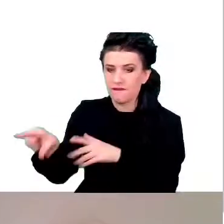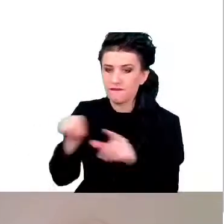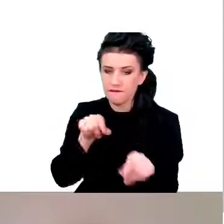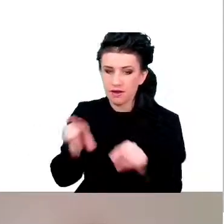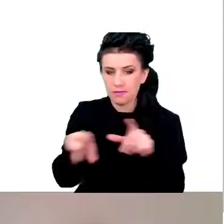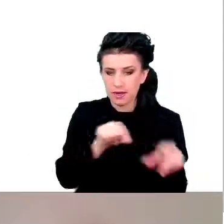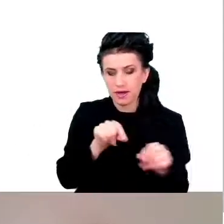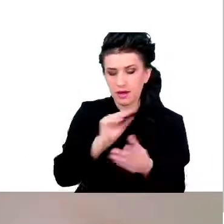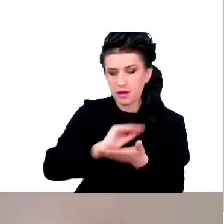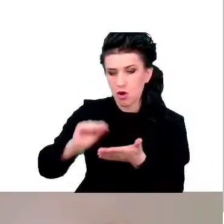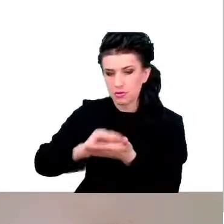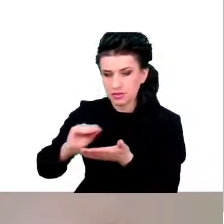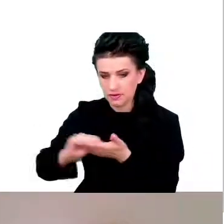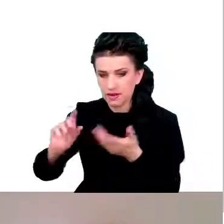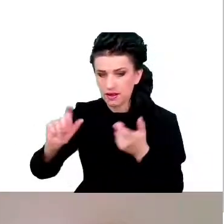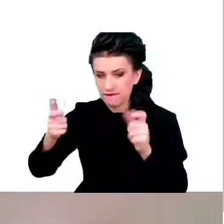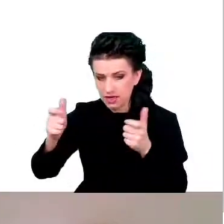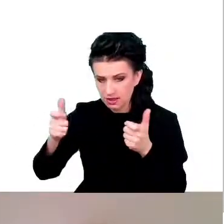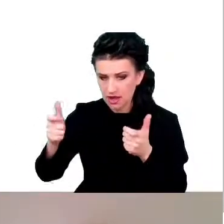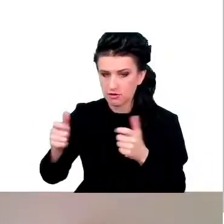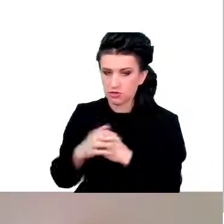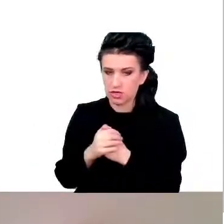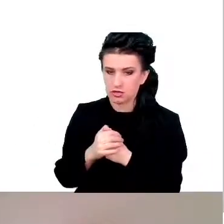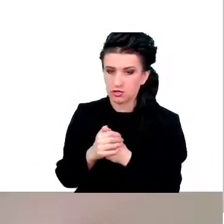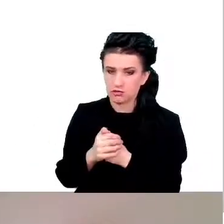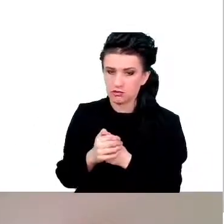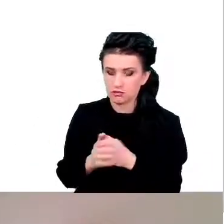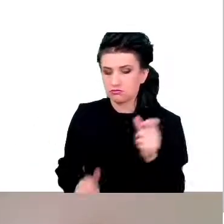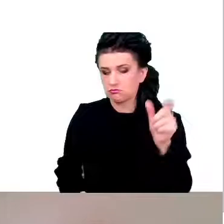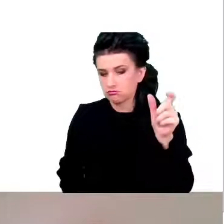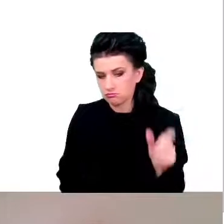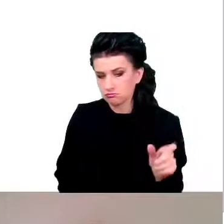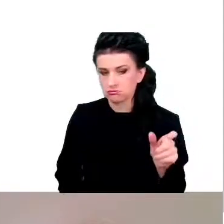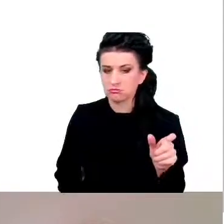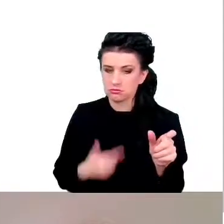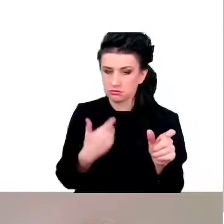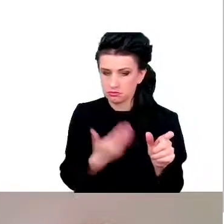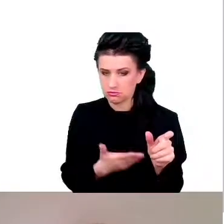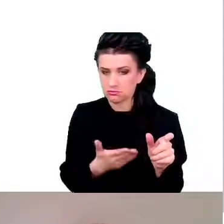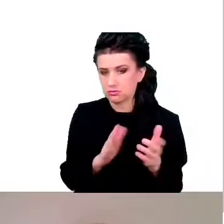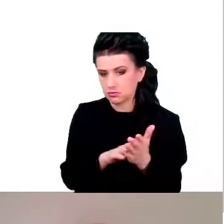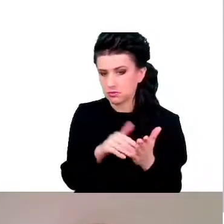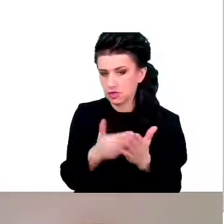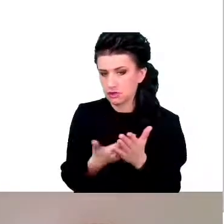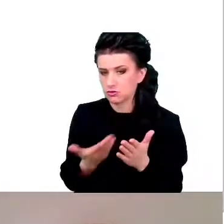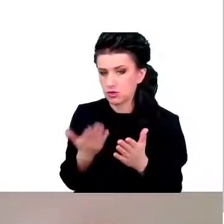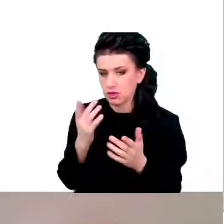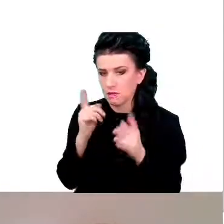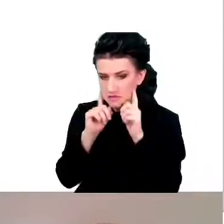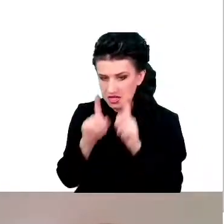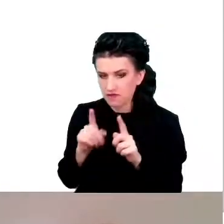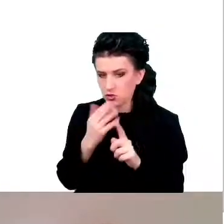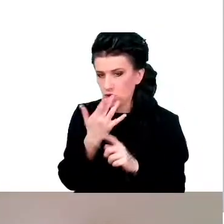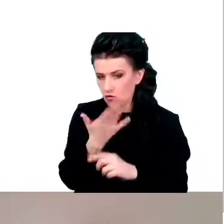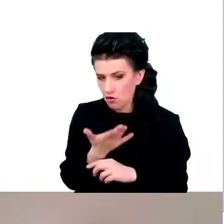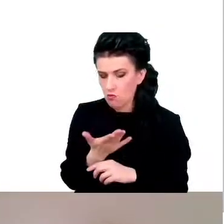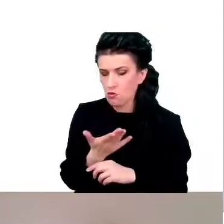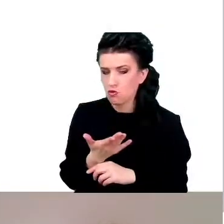opisywania wydarzeń, czyli ktoś, czy mówienie, że